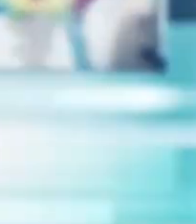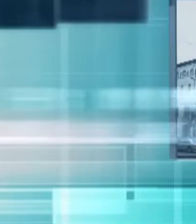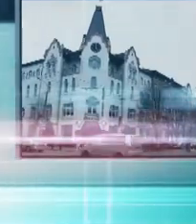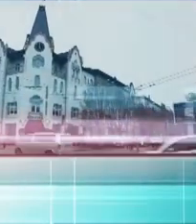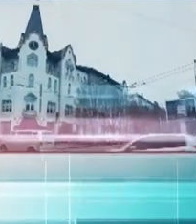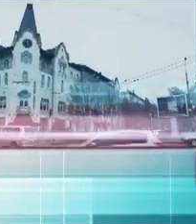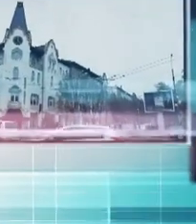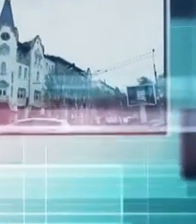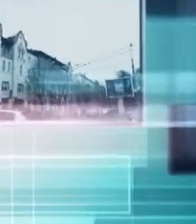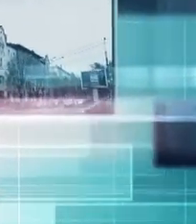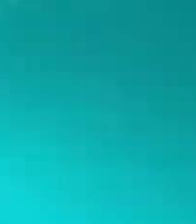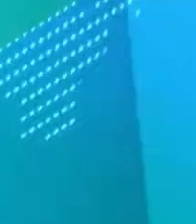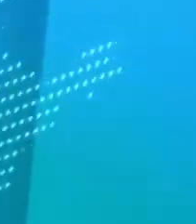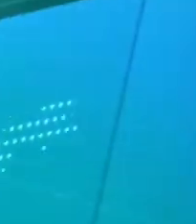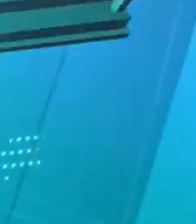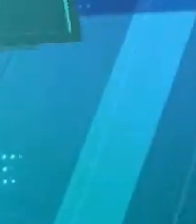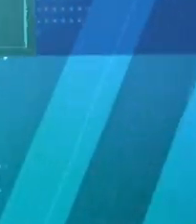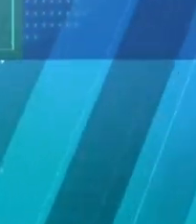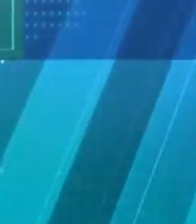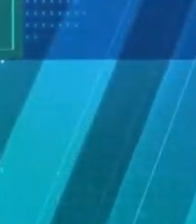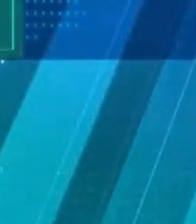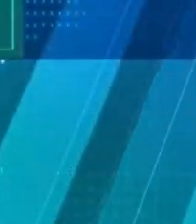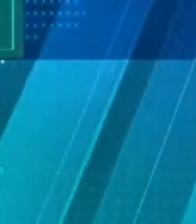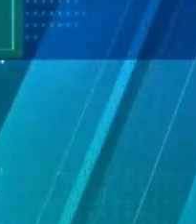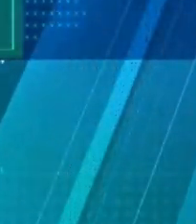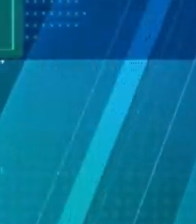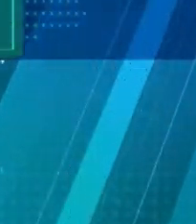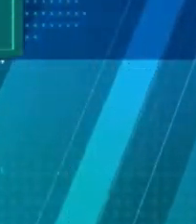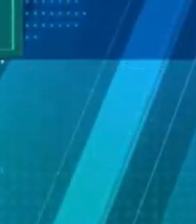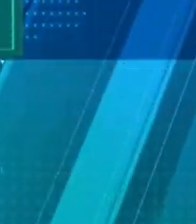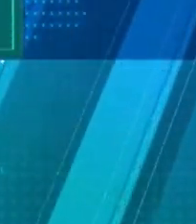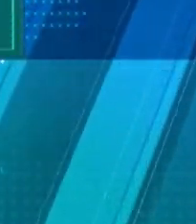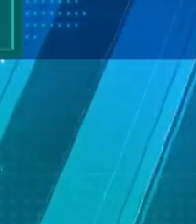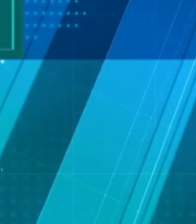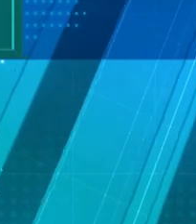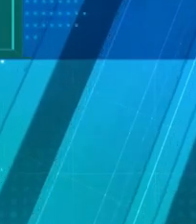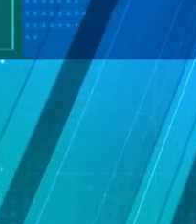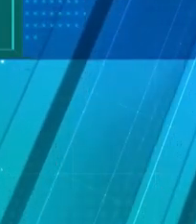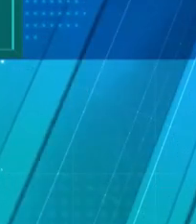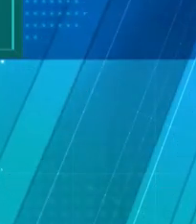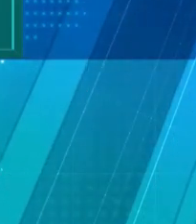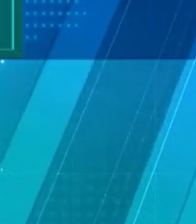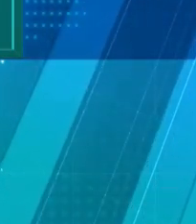перегляд! Дякую